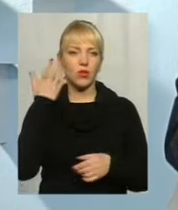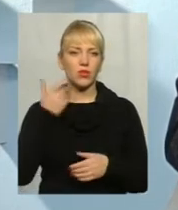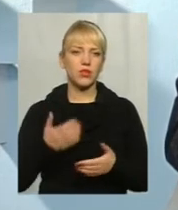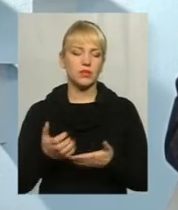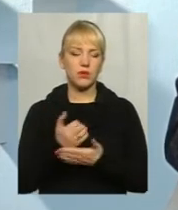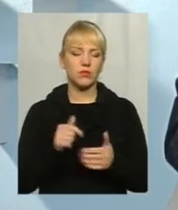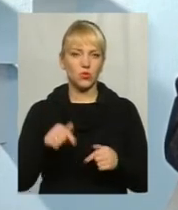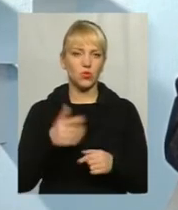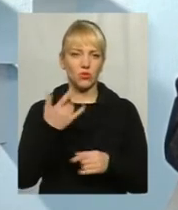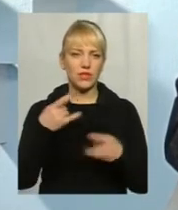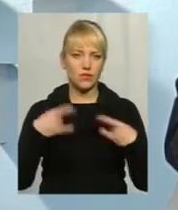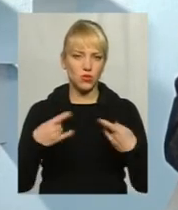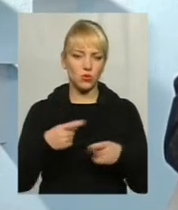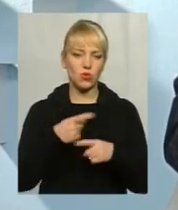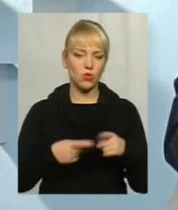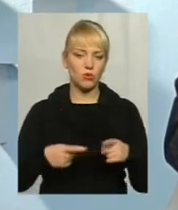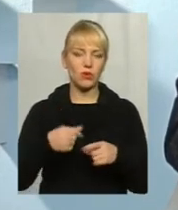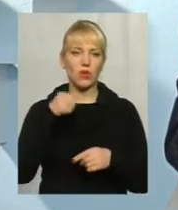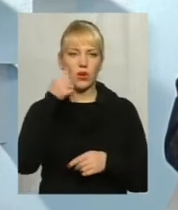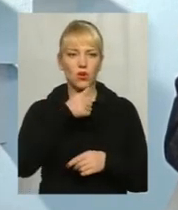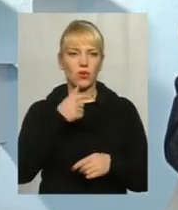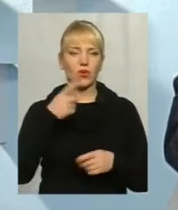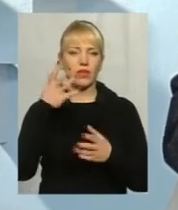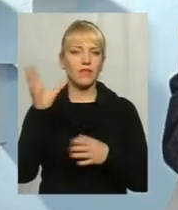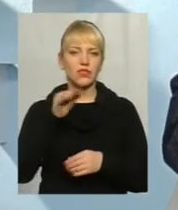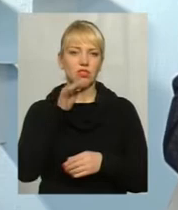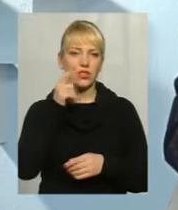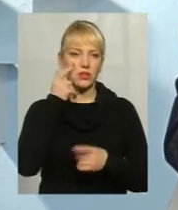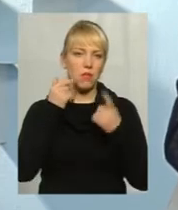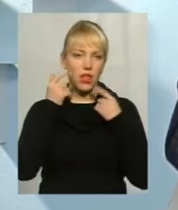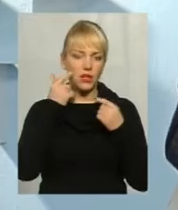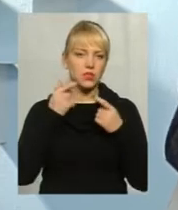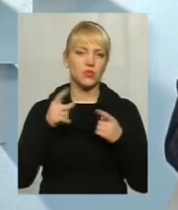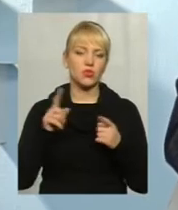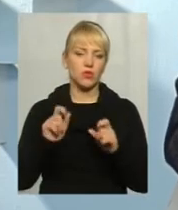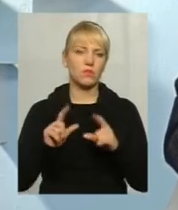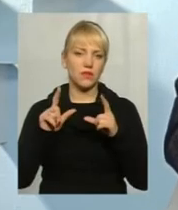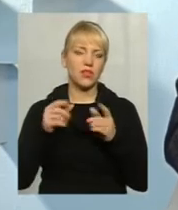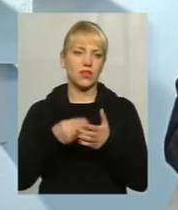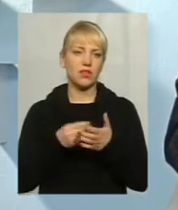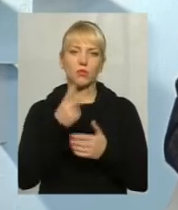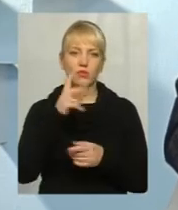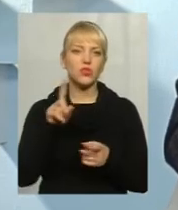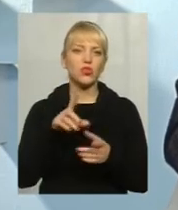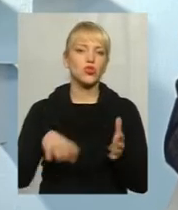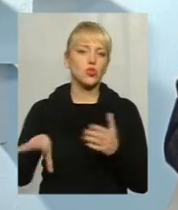у вас в студії кожних майже пів року, і весь час говоримо, плачемося, що підвищиться тарифів. І ви подивіться навколо, що робиться.